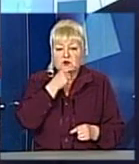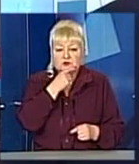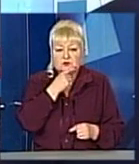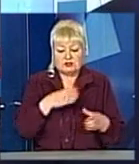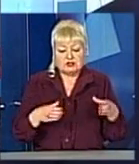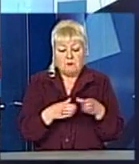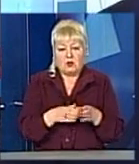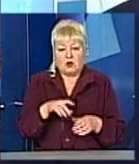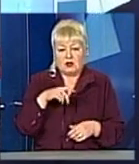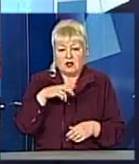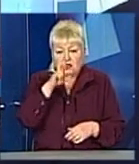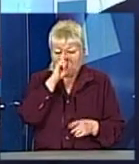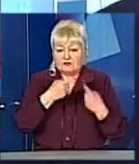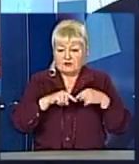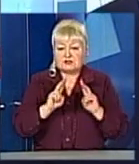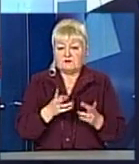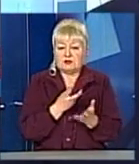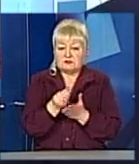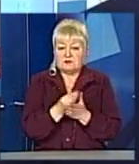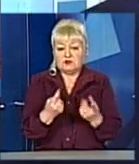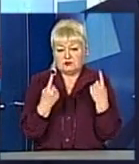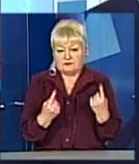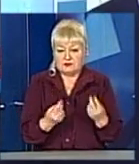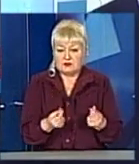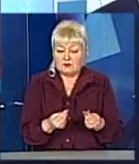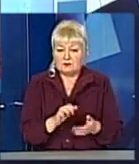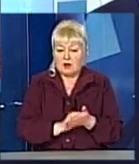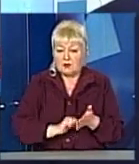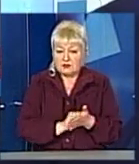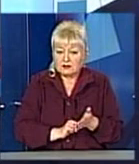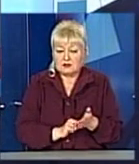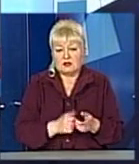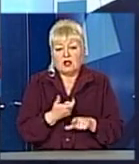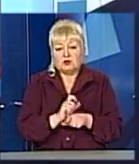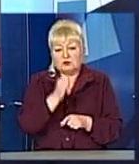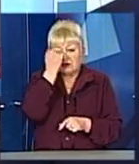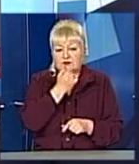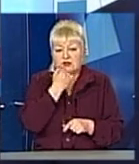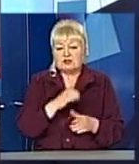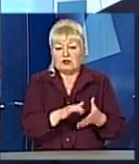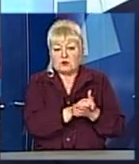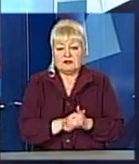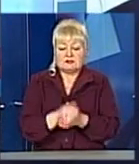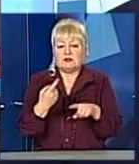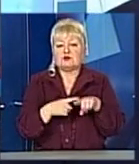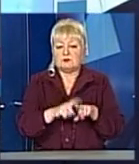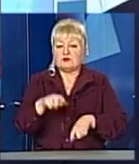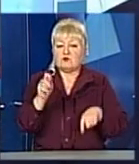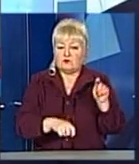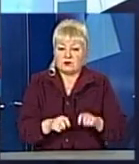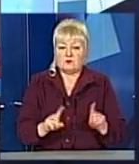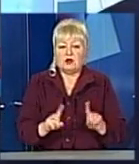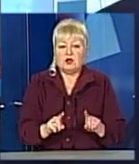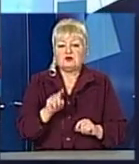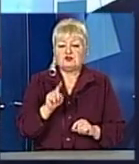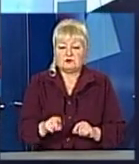в державі, який сплачує значні суми податків. І ми дуже вдячні організаторам цього форуму, що